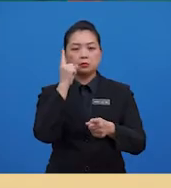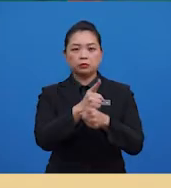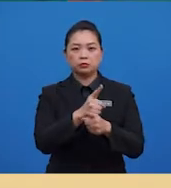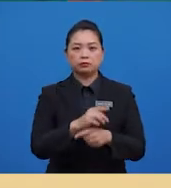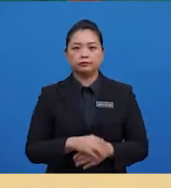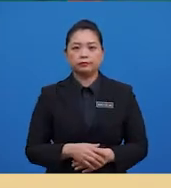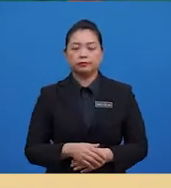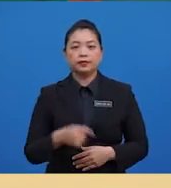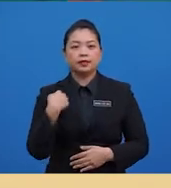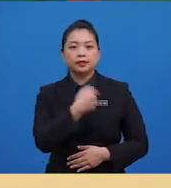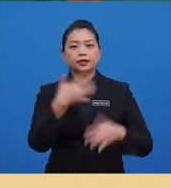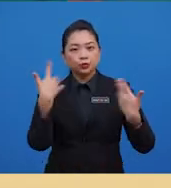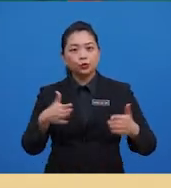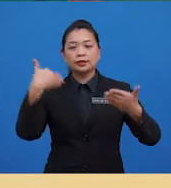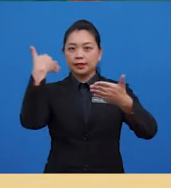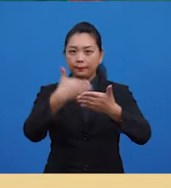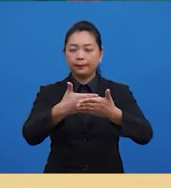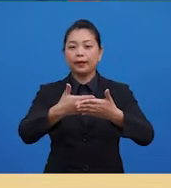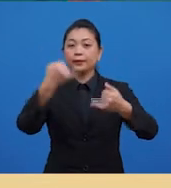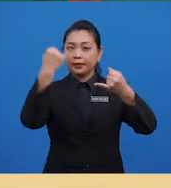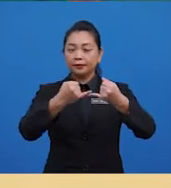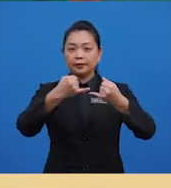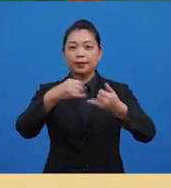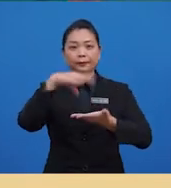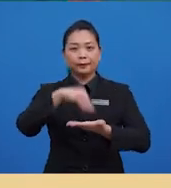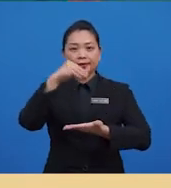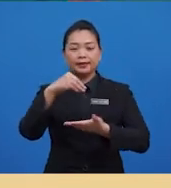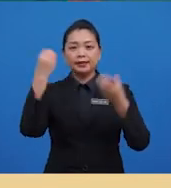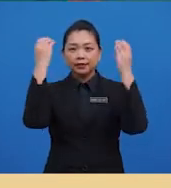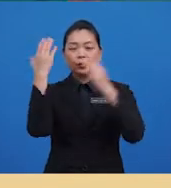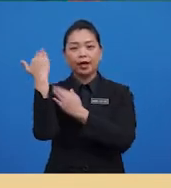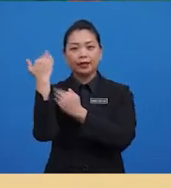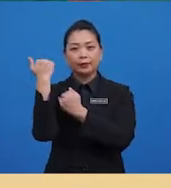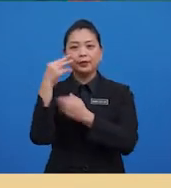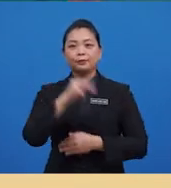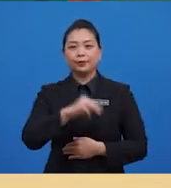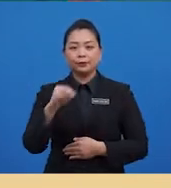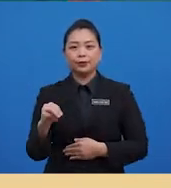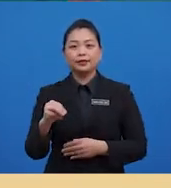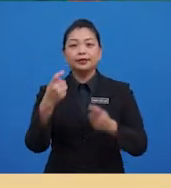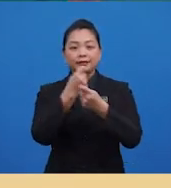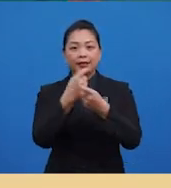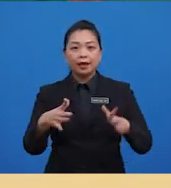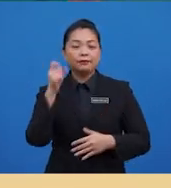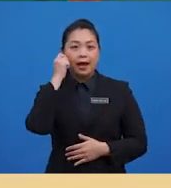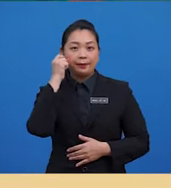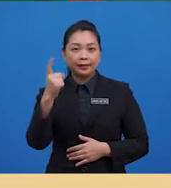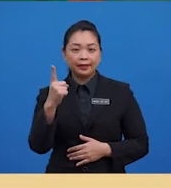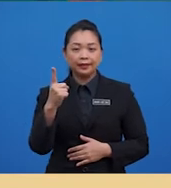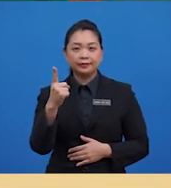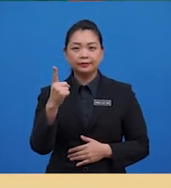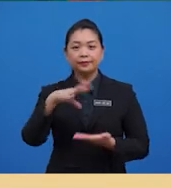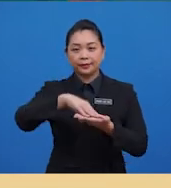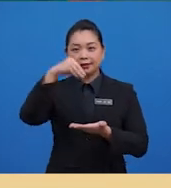Kita sudah sampai ke penghujung sesi pembelajaran. Cikgu harap murid-murid telah memahami